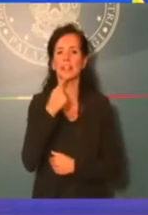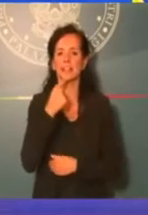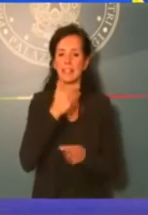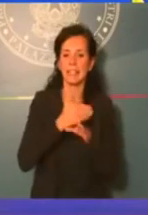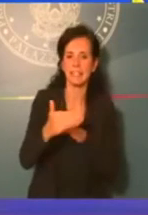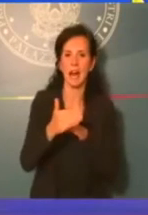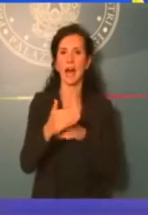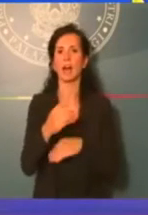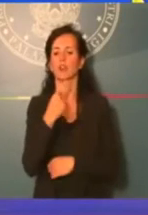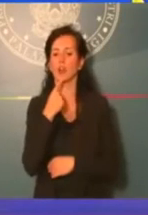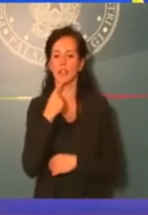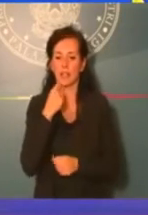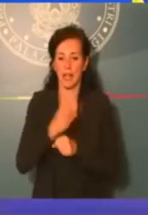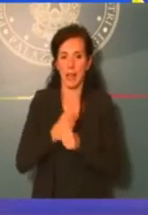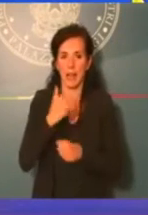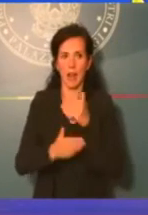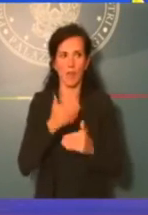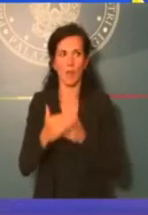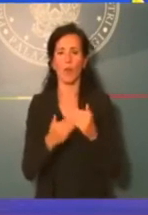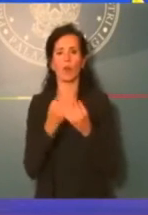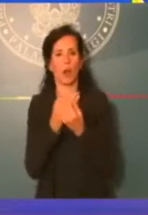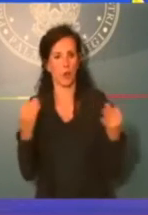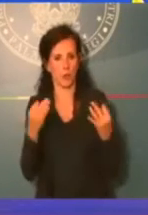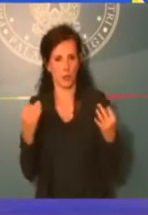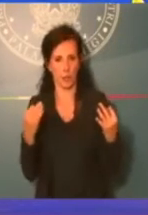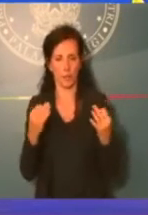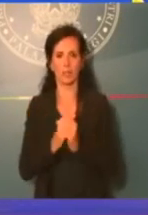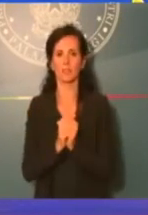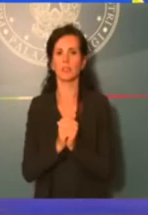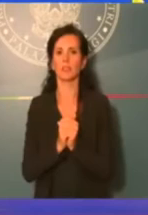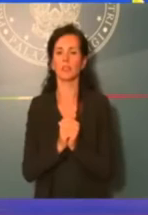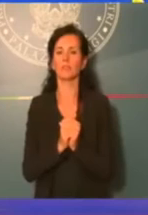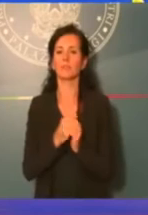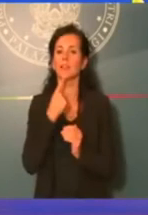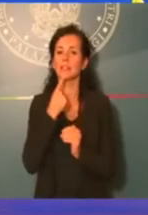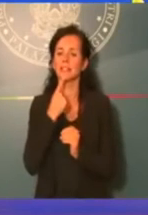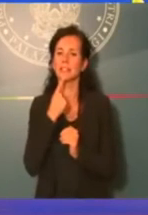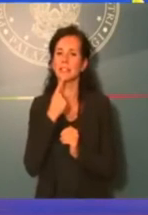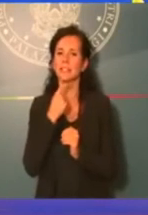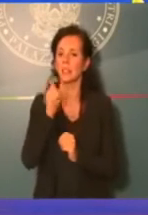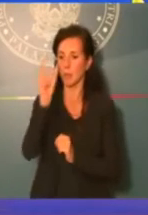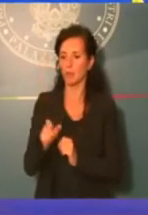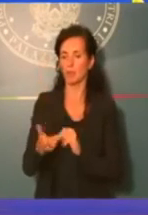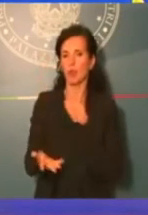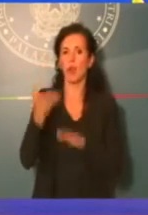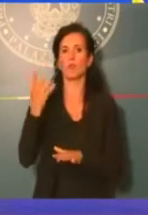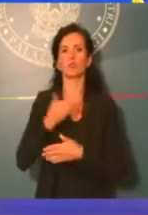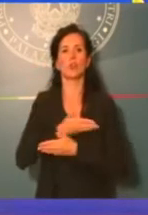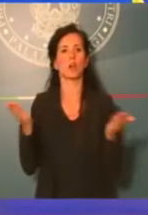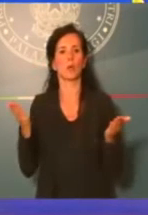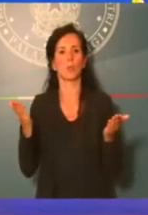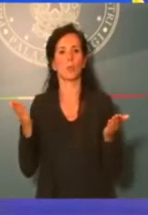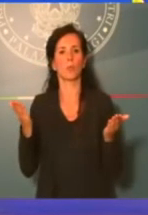operare, ovviamente operare correttamente. Andiamo quindi a colpire chi non fa, il funzionario pubblico che blocca o rallenta le procedure